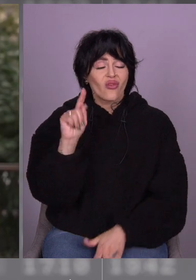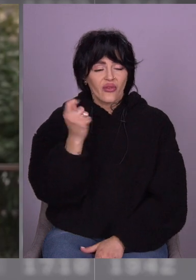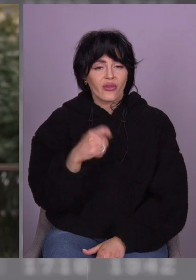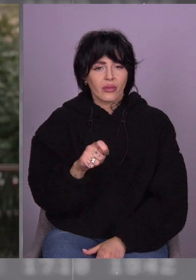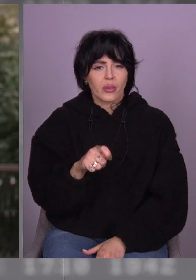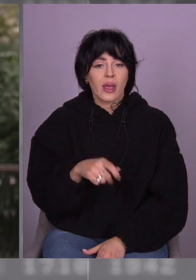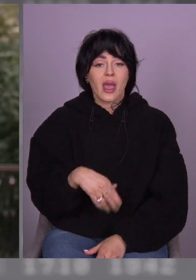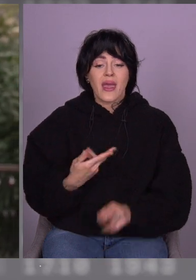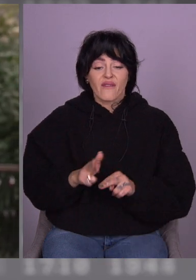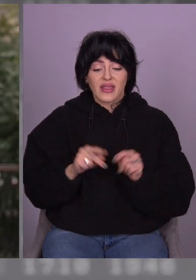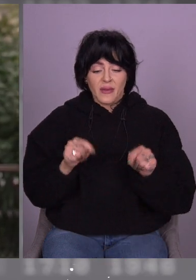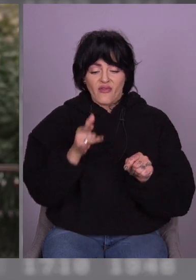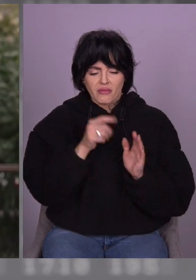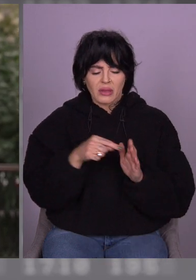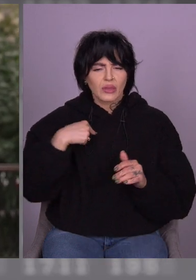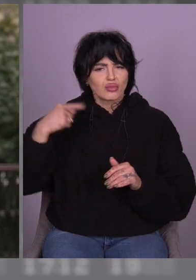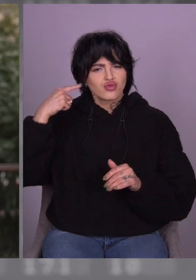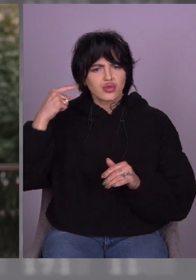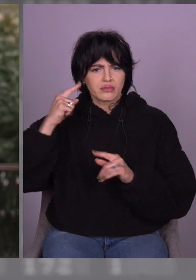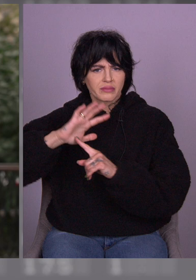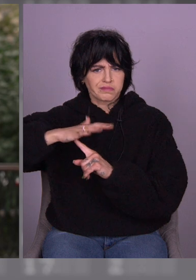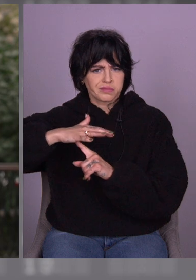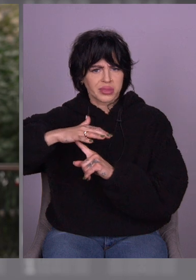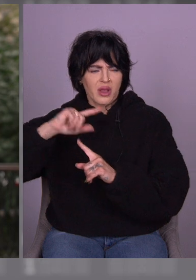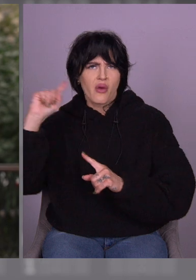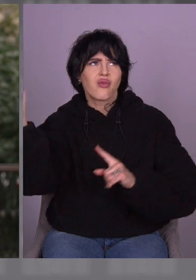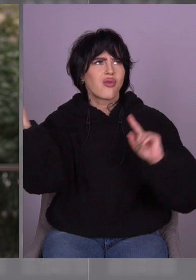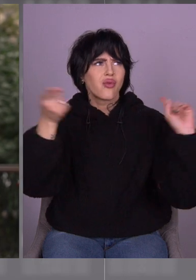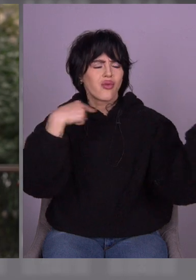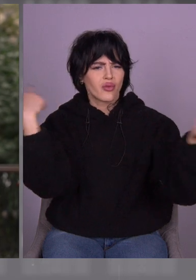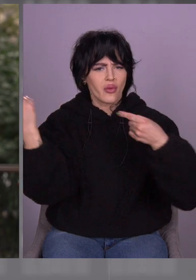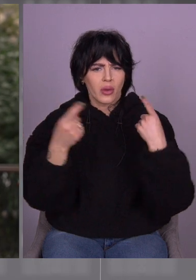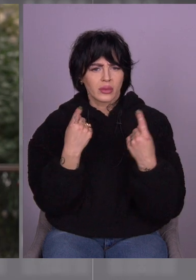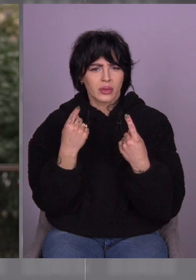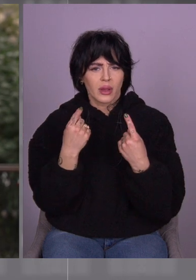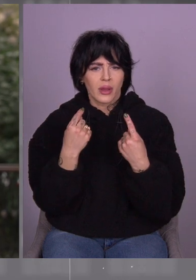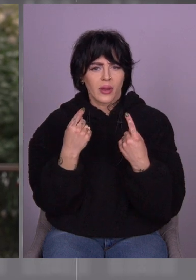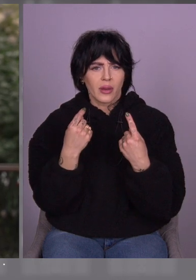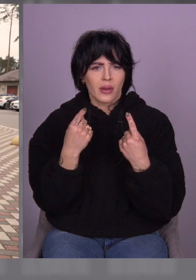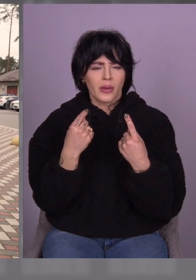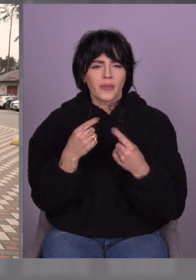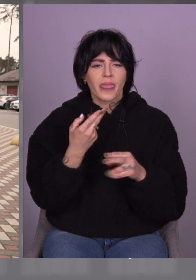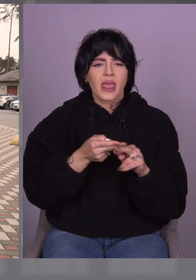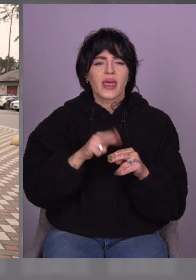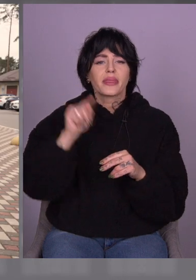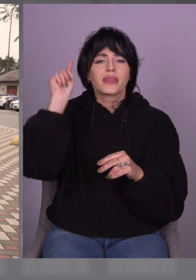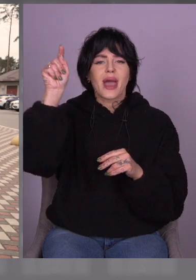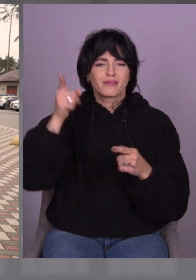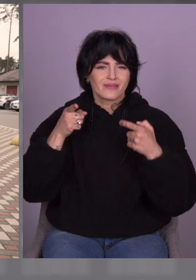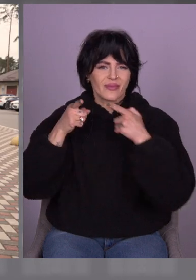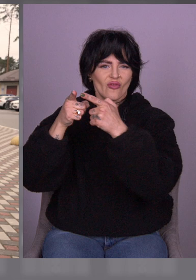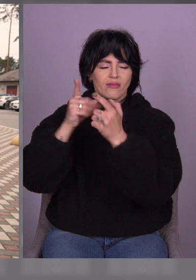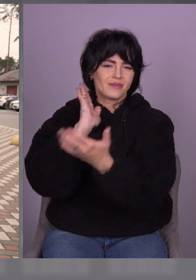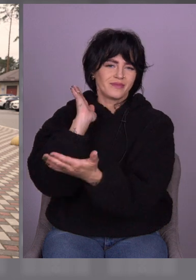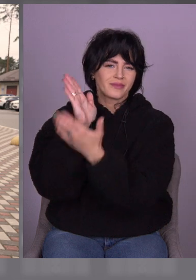було чутно в гуркіт вертольотів. Я просто хочу сказати, що, може, оператори покажуть, що в тому напрямку